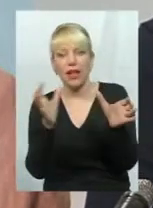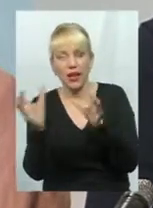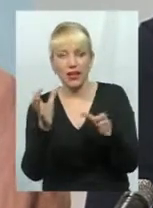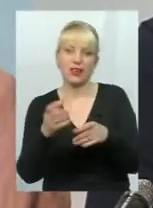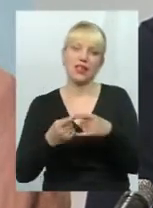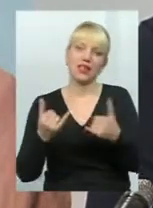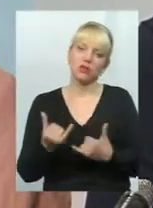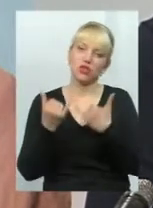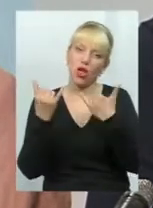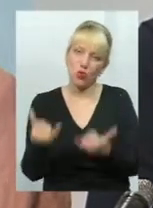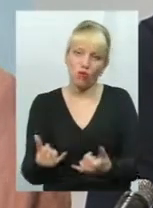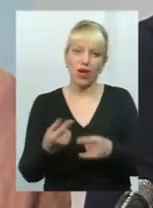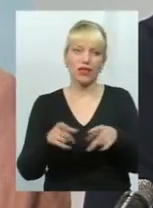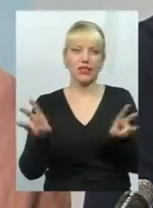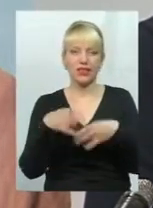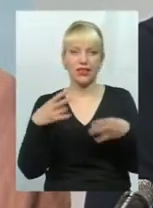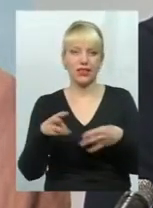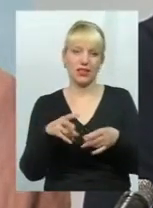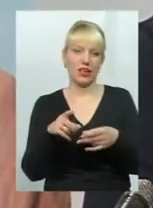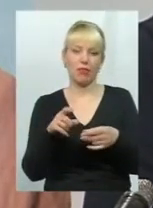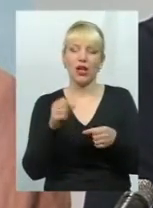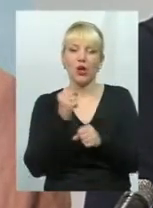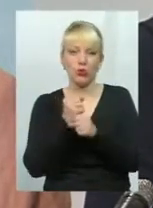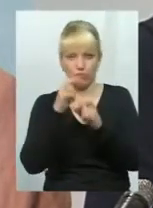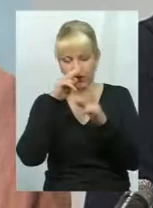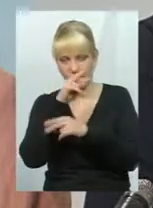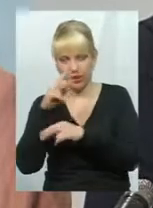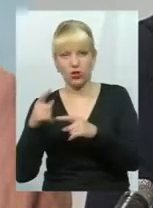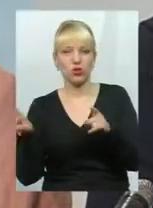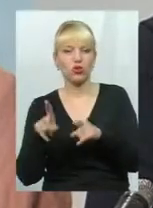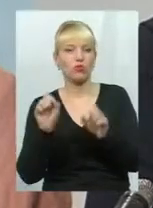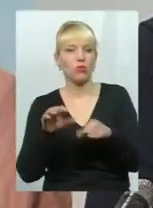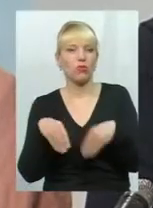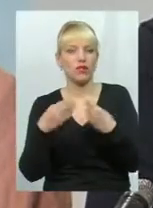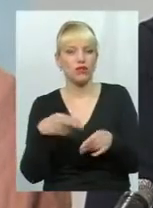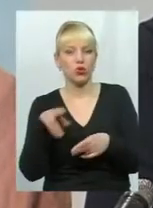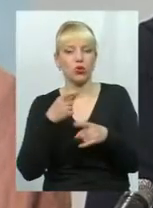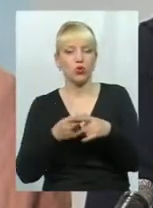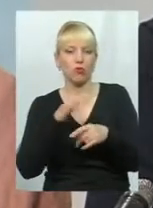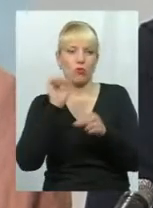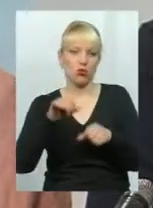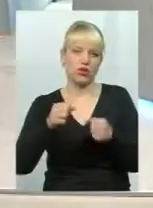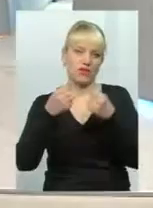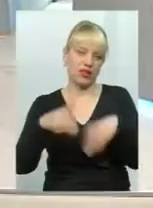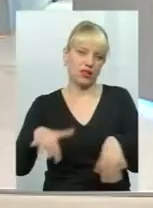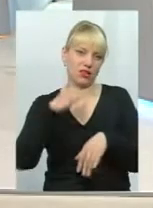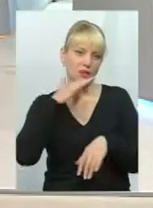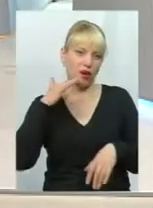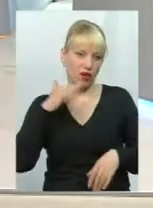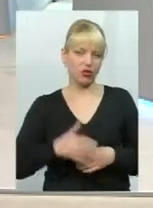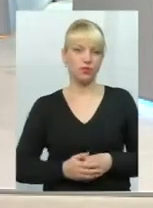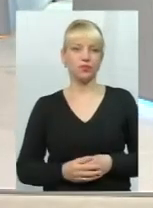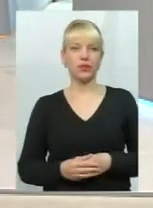шанувати, і не треба здійснювати якихось непотрібних кроків, які можуть призвести до того, що просто ми можемо втратити дуже багато. Віктор